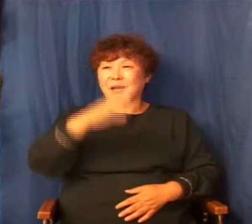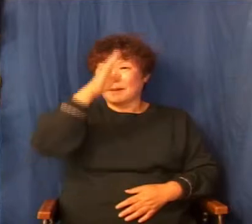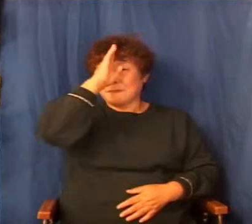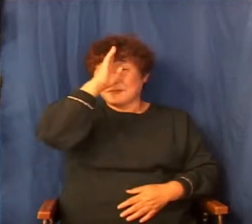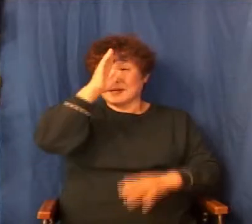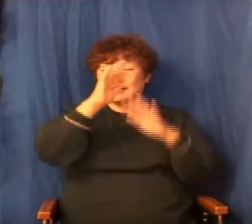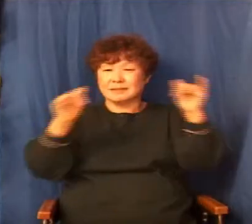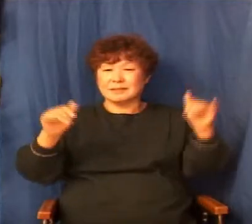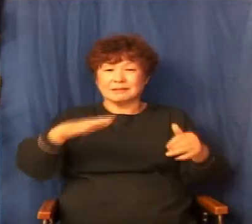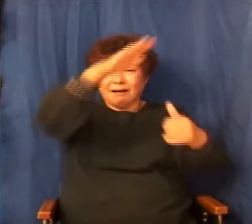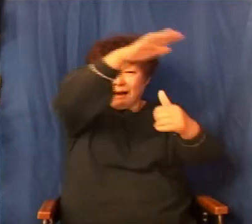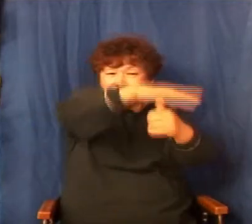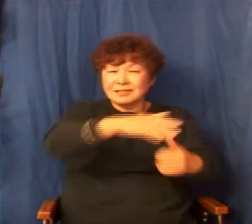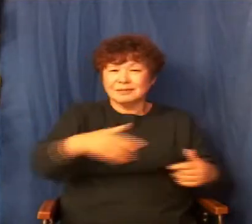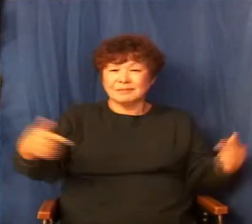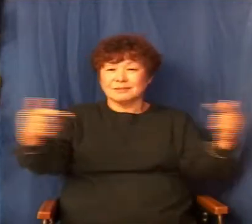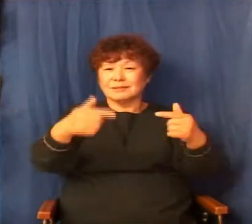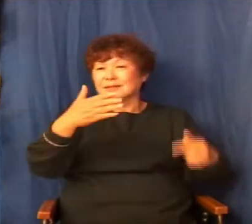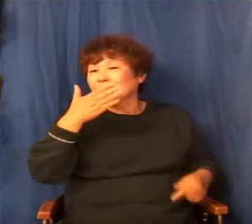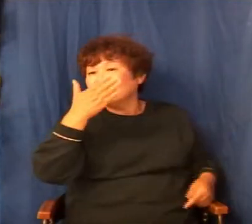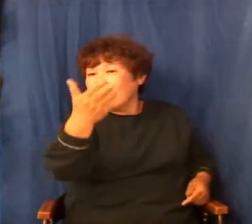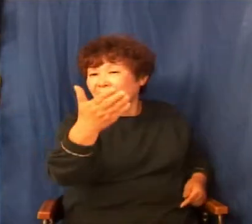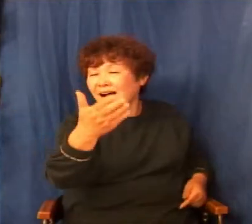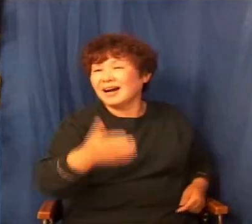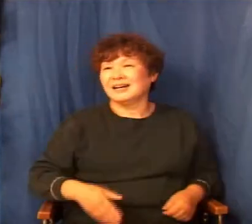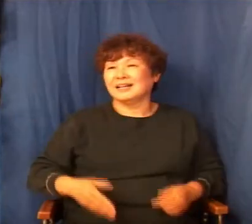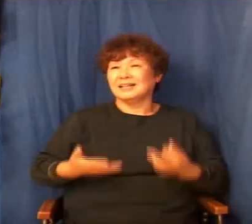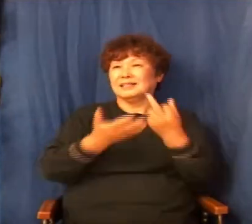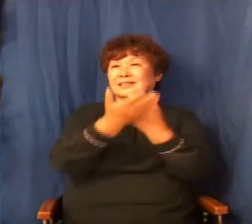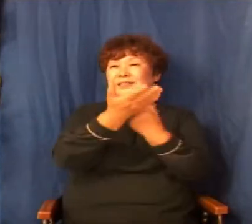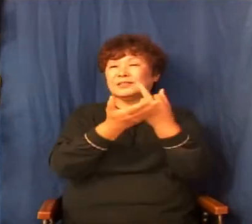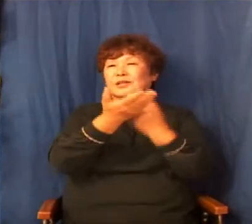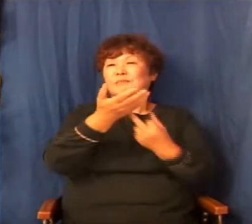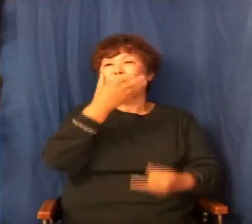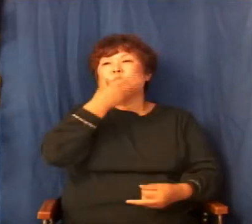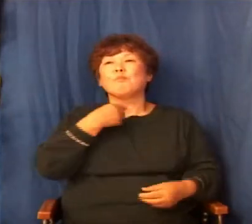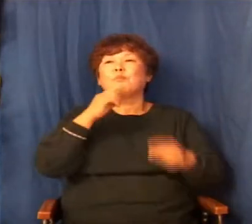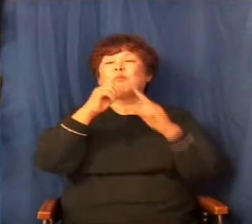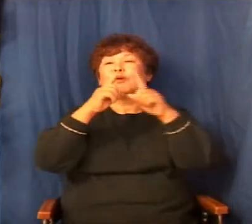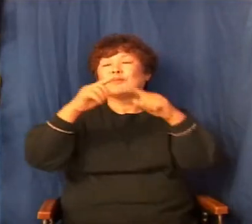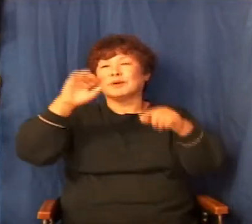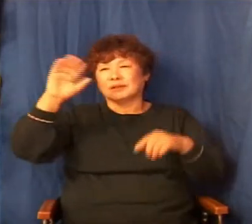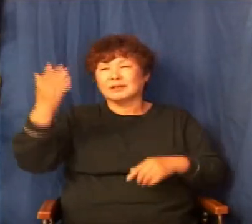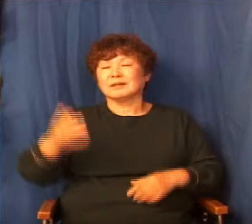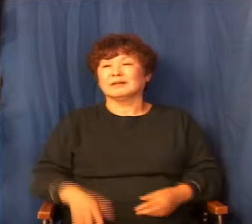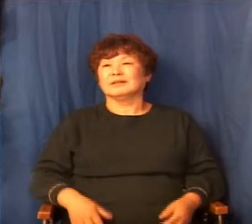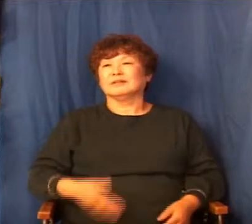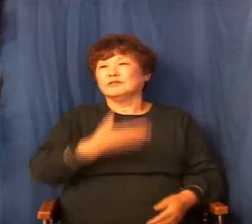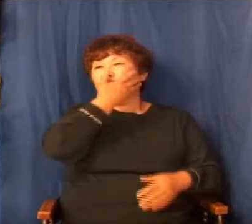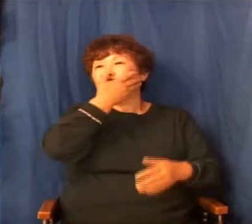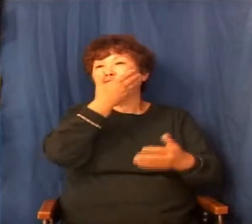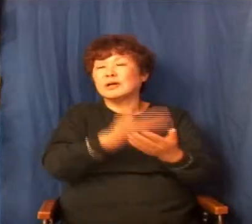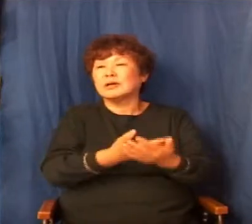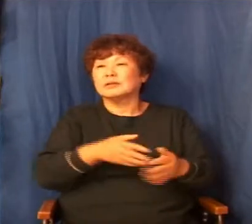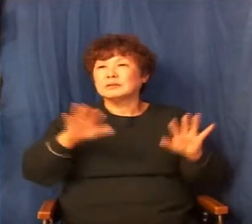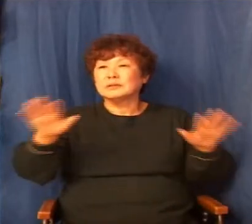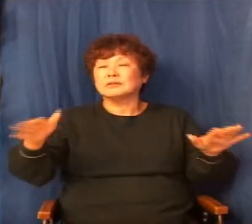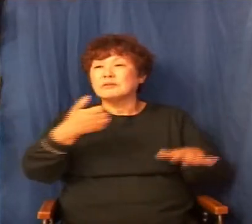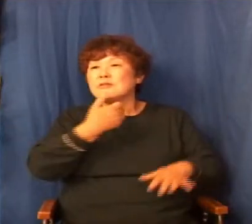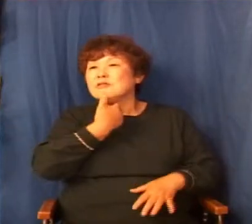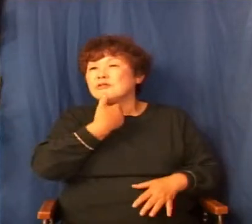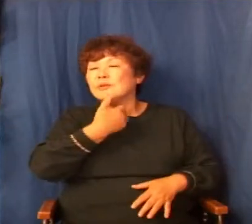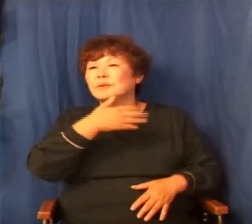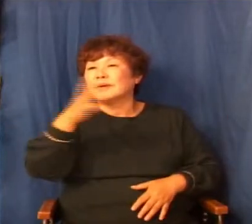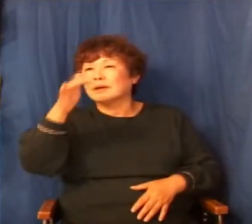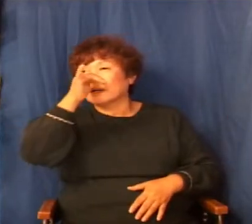사람을 따박따박 다 고쳐주네 그 섬이 완전히 보금화된 거예요 그런데 중요한 건 뭐냐면 지금 로마로